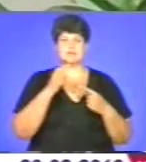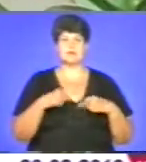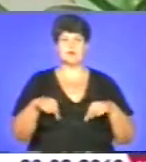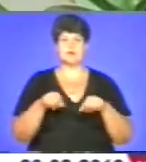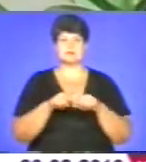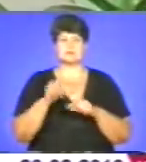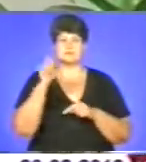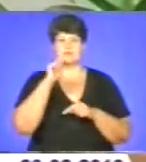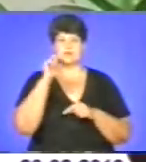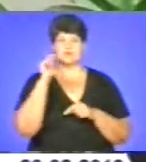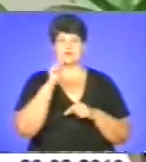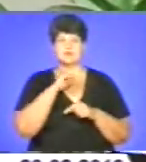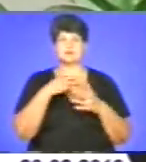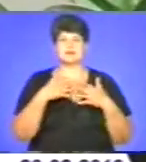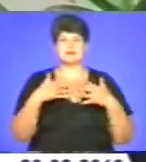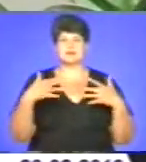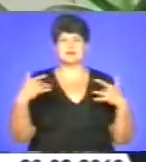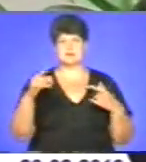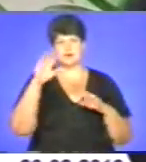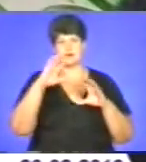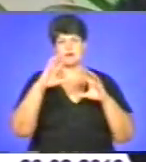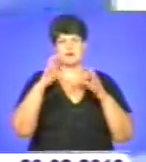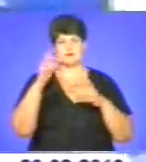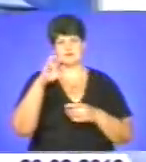українськими з різних, з всіх країн світу.